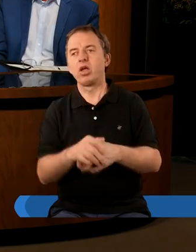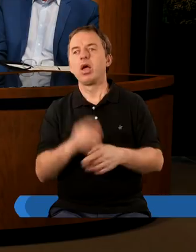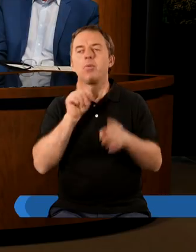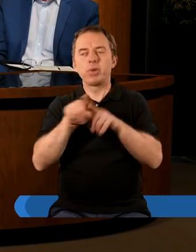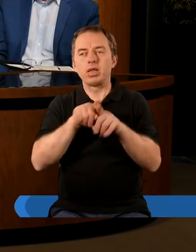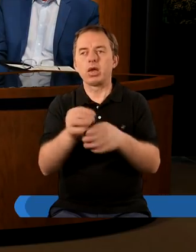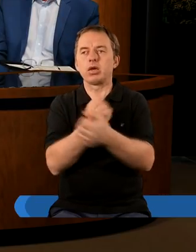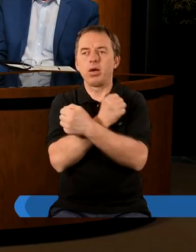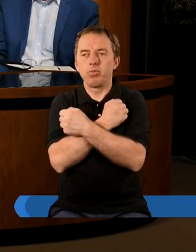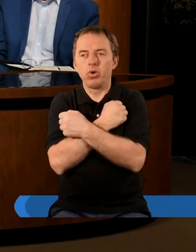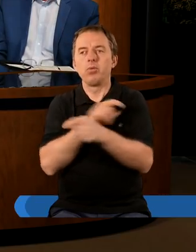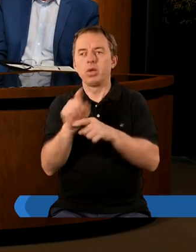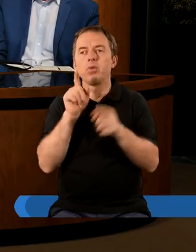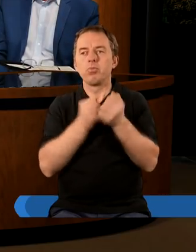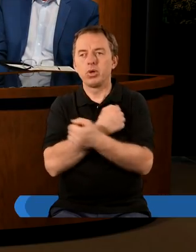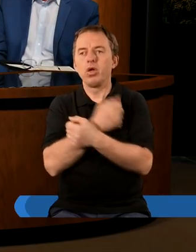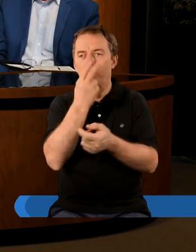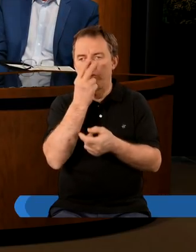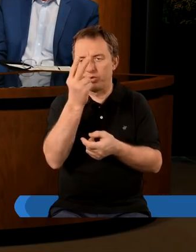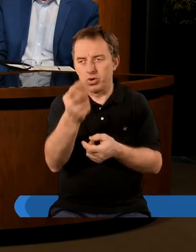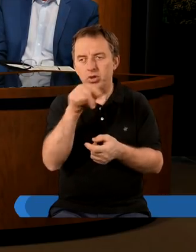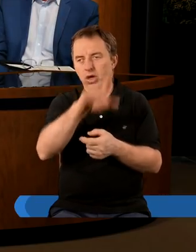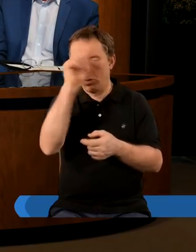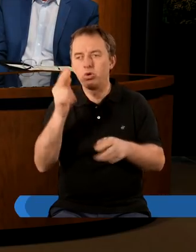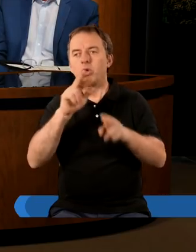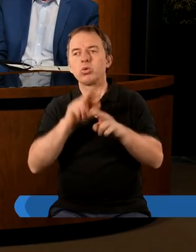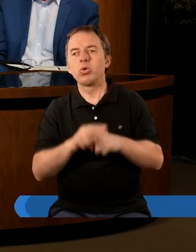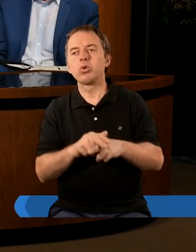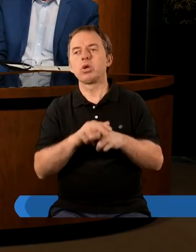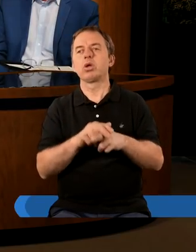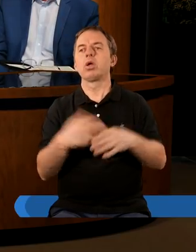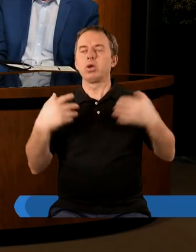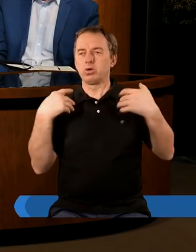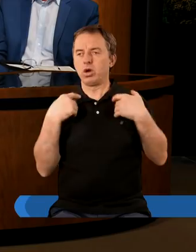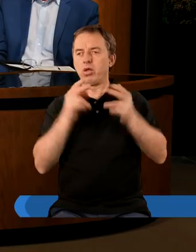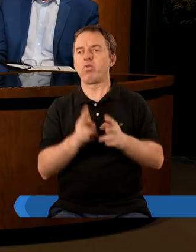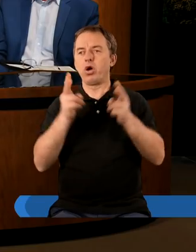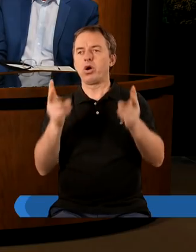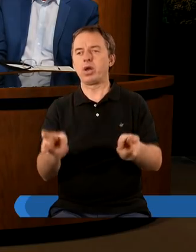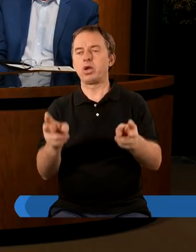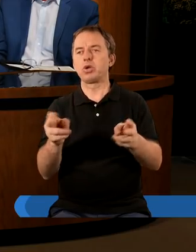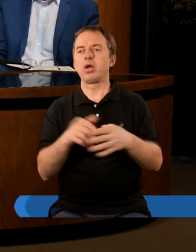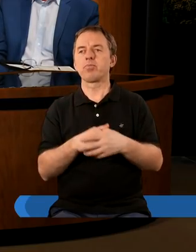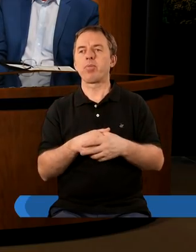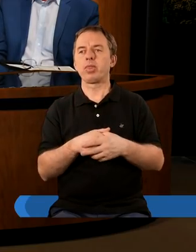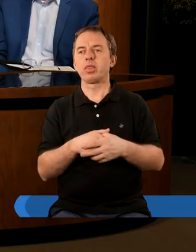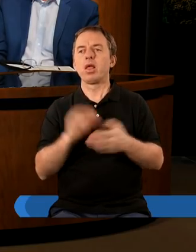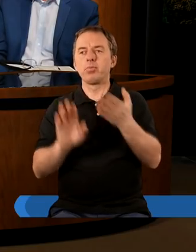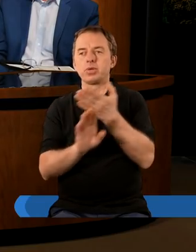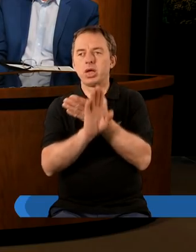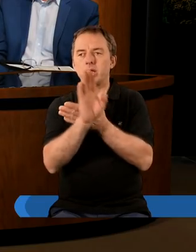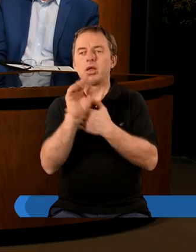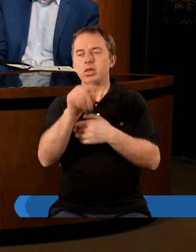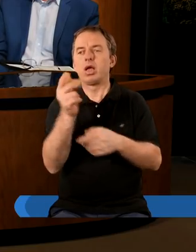znaczy braterska miłość i tą braterską miłość też było widać wśród tych ludzi którzy żyli w tym okresie Pan Bóg